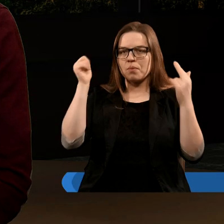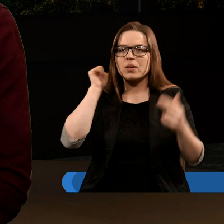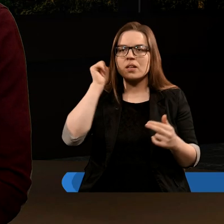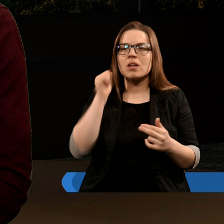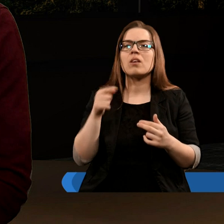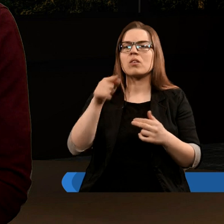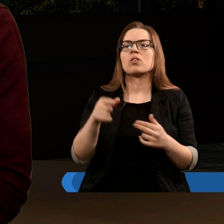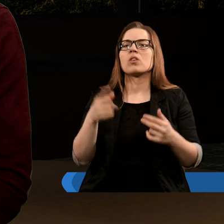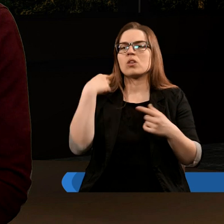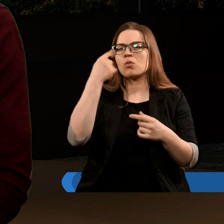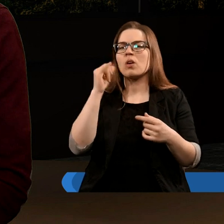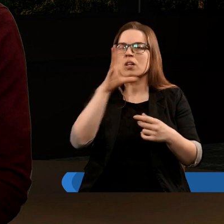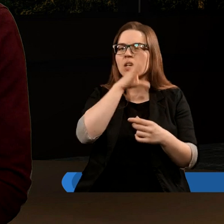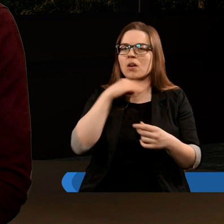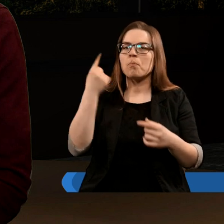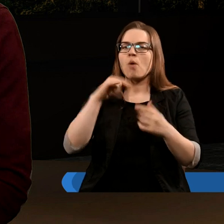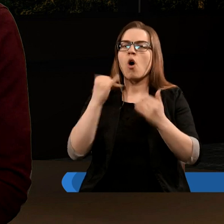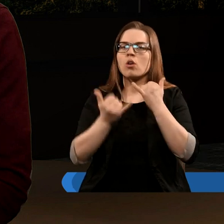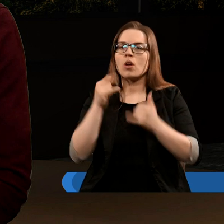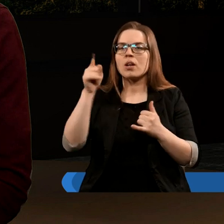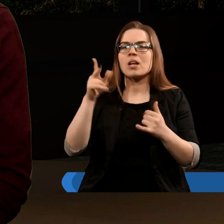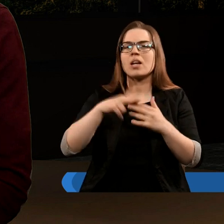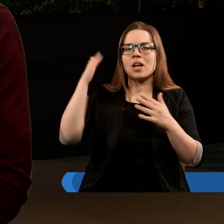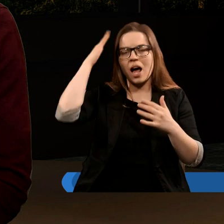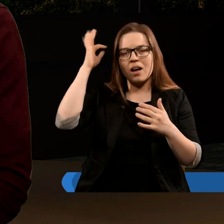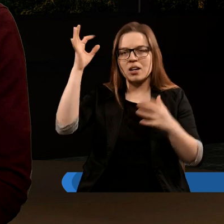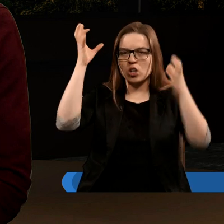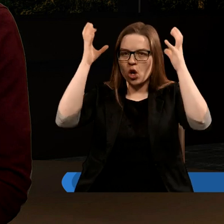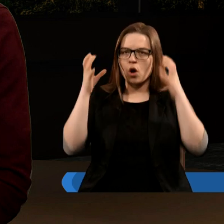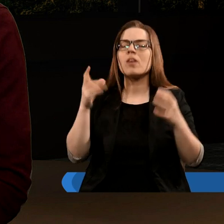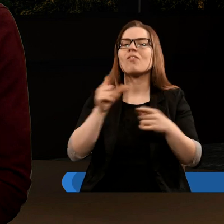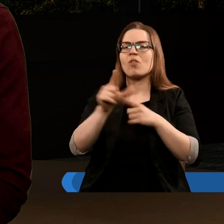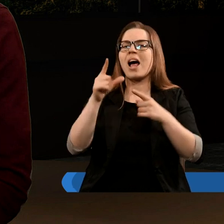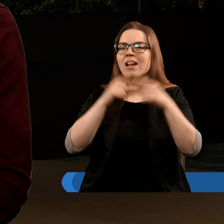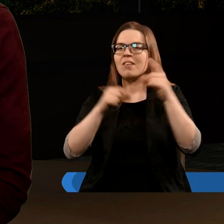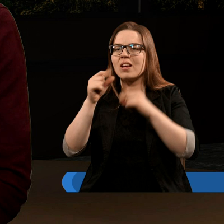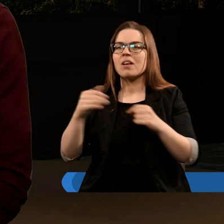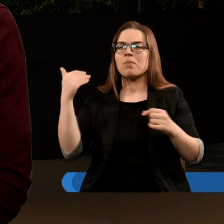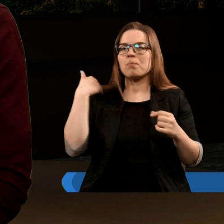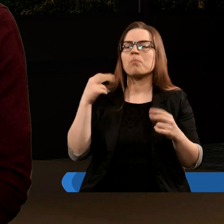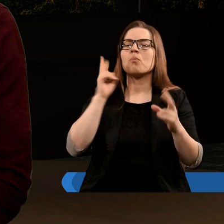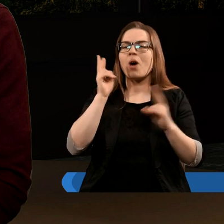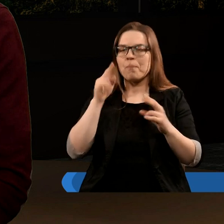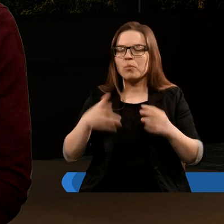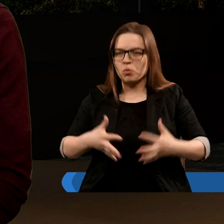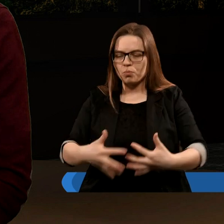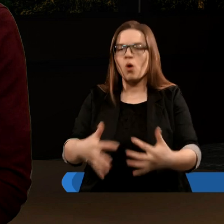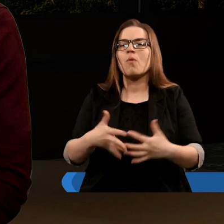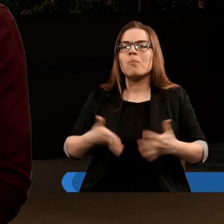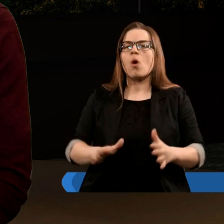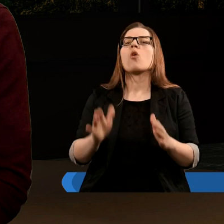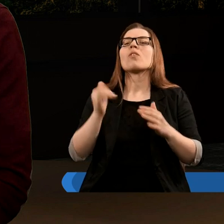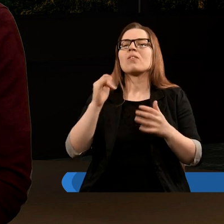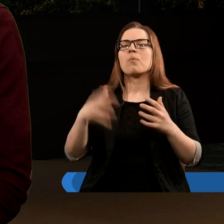Niewiasta odzianał słońce i księżyc pod stopami jej, a na głowie jej korona z dwunastu gwiazd. I była brzemienna i w bólach